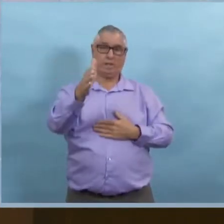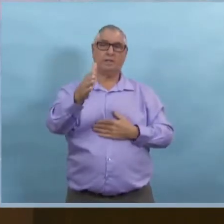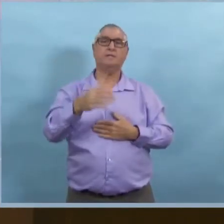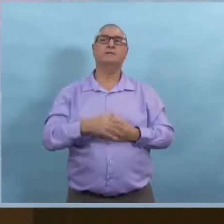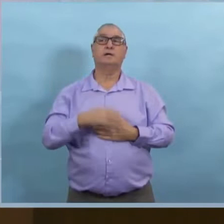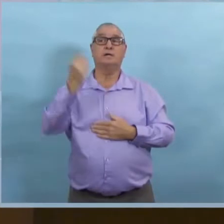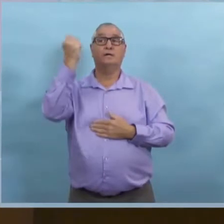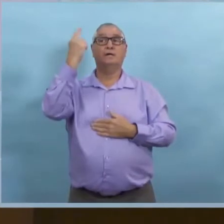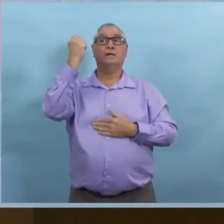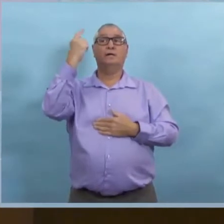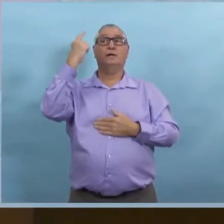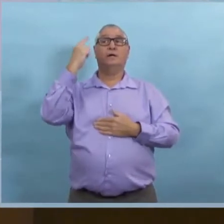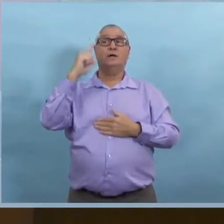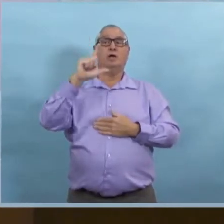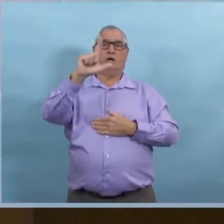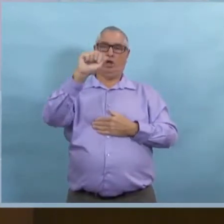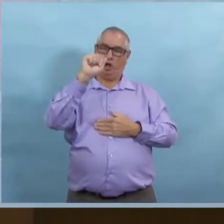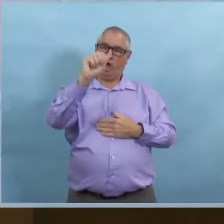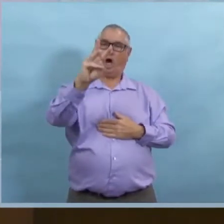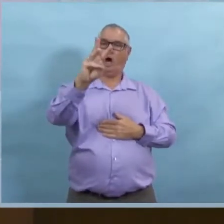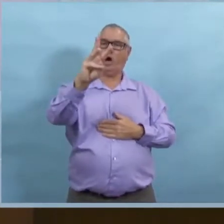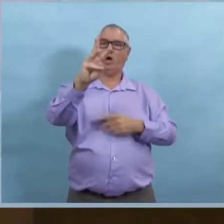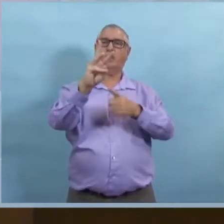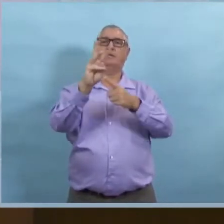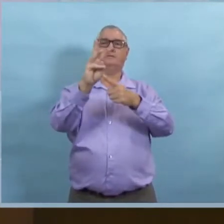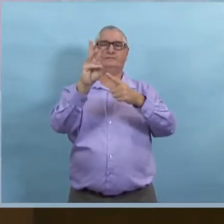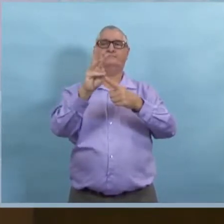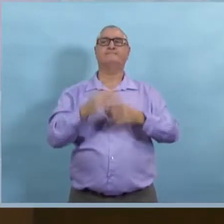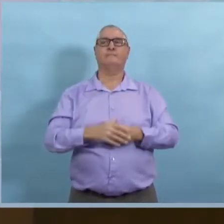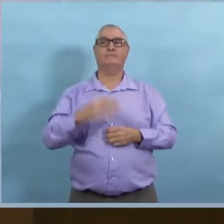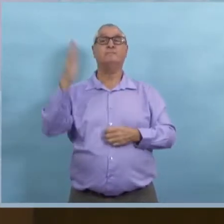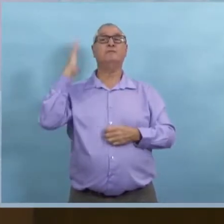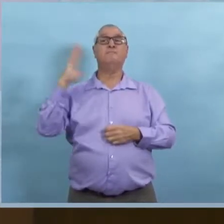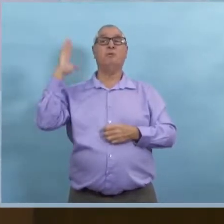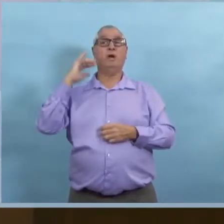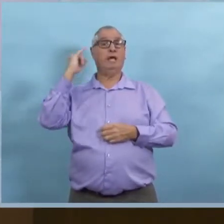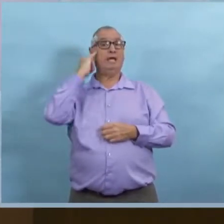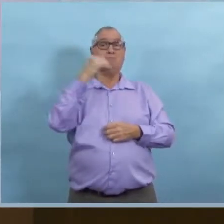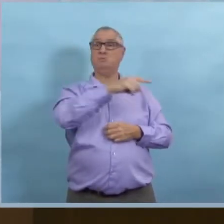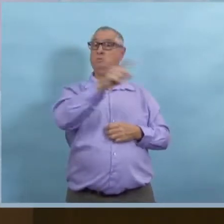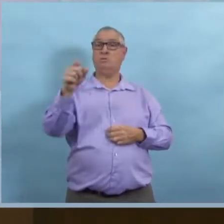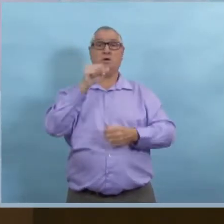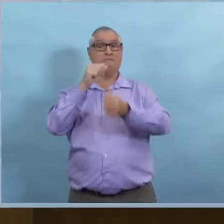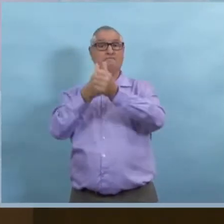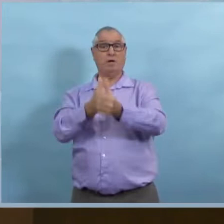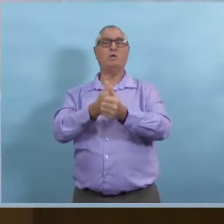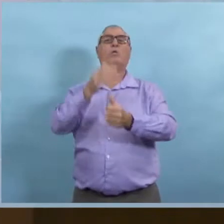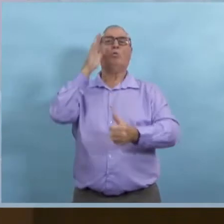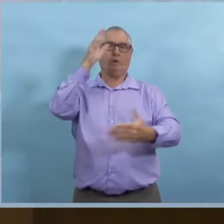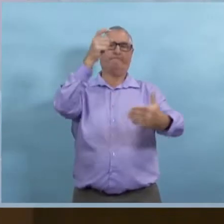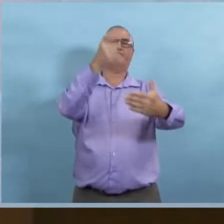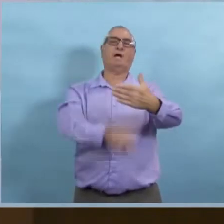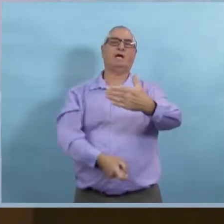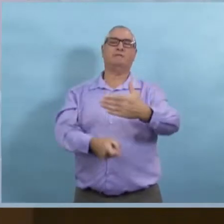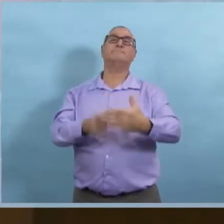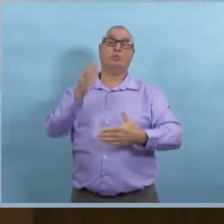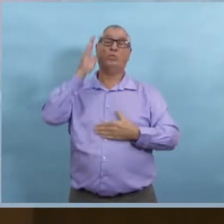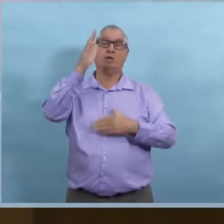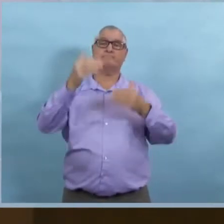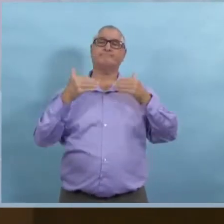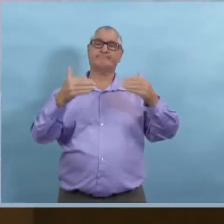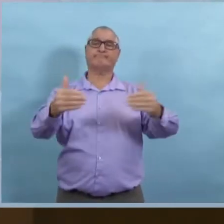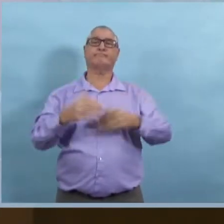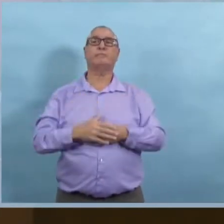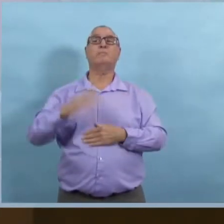Ces restrictions vont être mises en place et il y a des mesures d'application en vertu de la loi. Nous avons déjà donné des amendes dans le